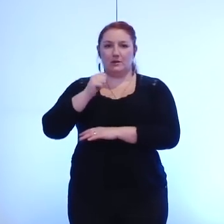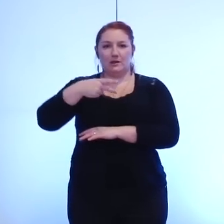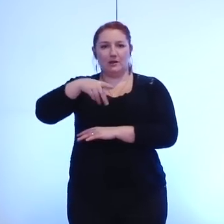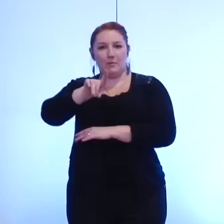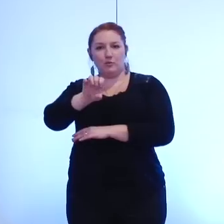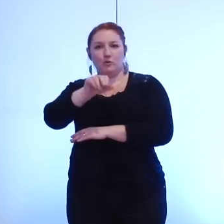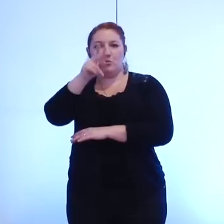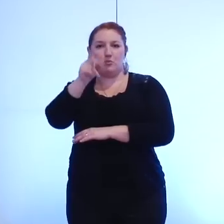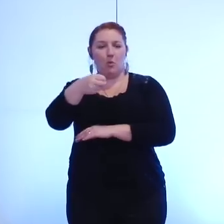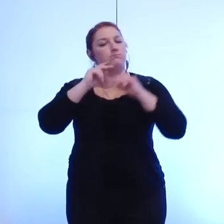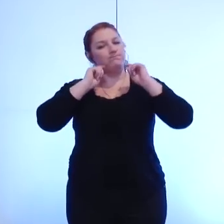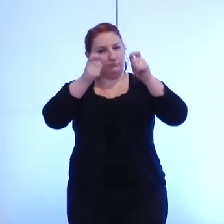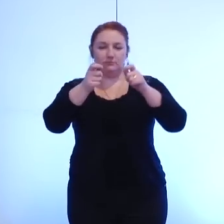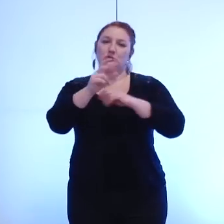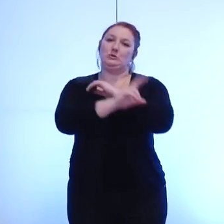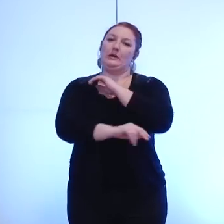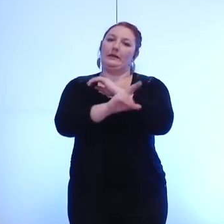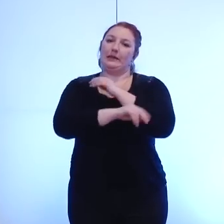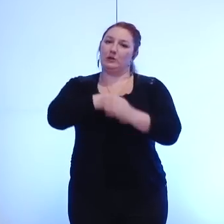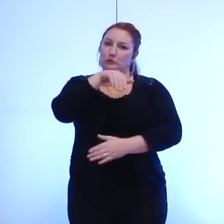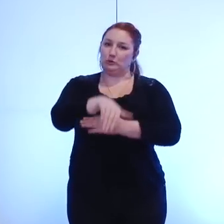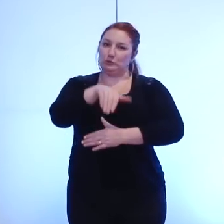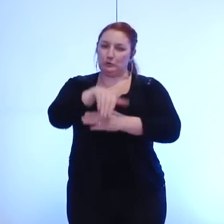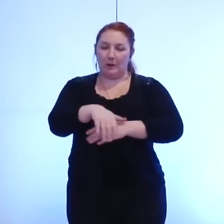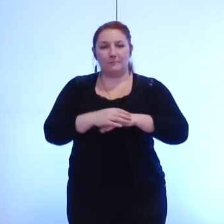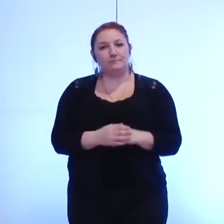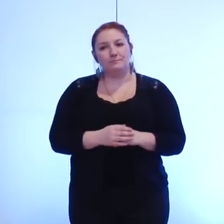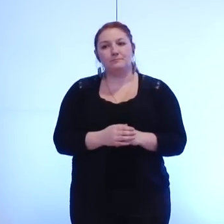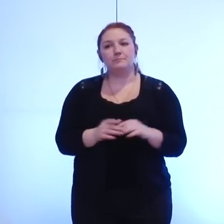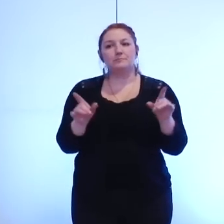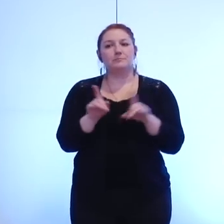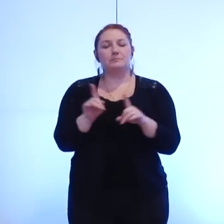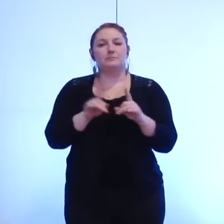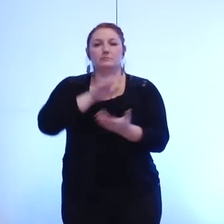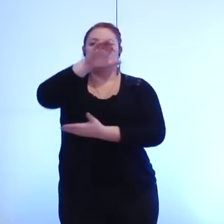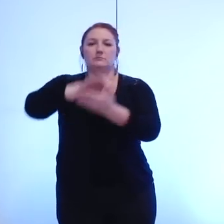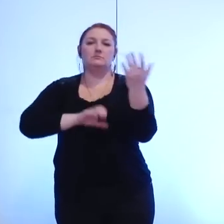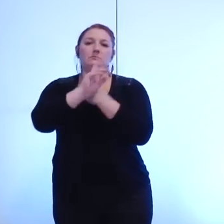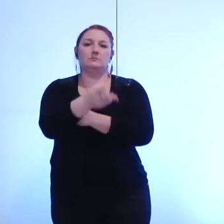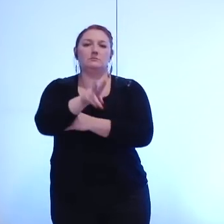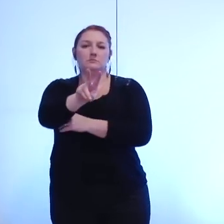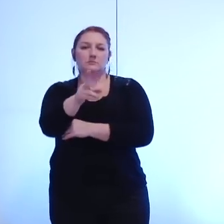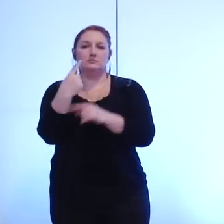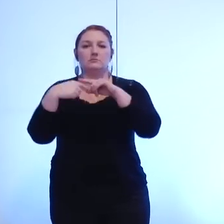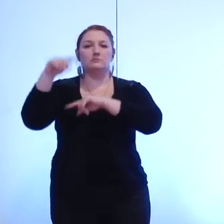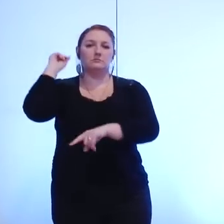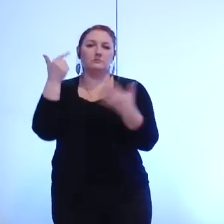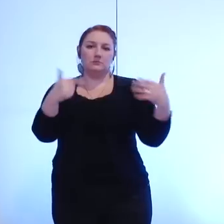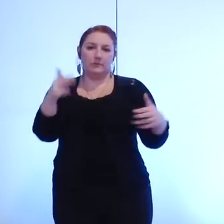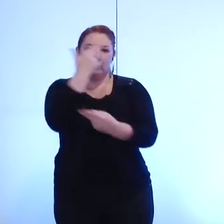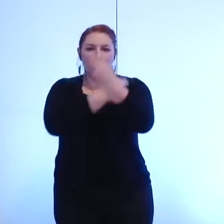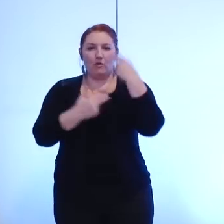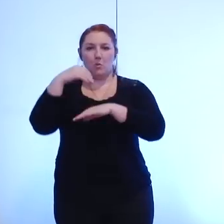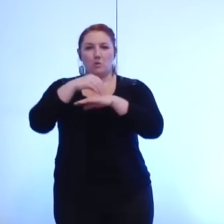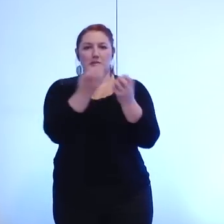secrétaire. Je fais également adopter le procès verbal du Conseil municipal du 17 novembre,